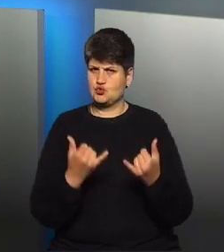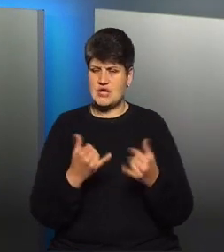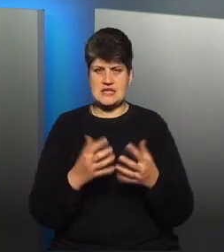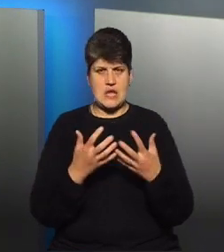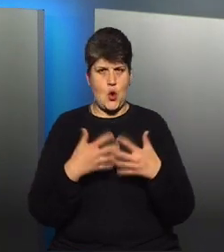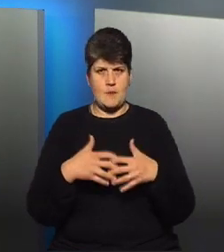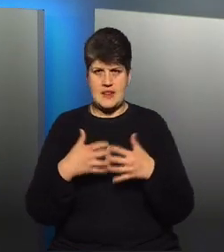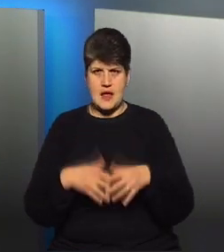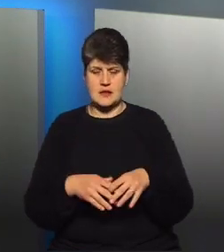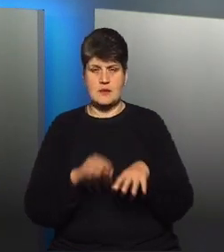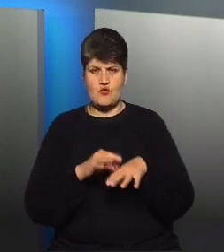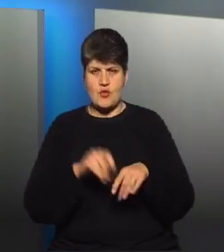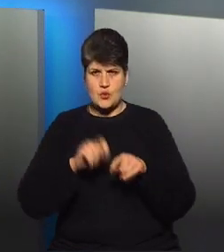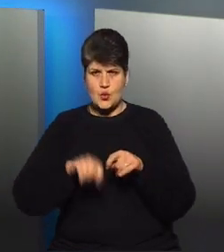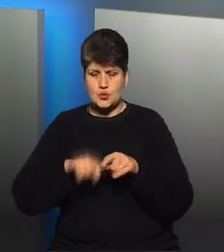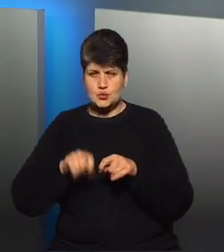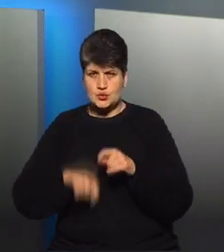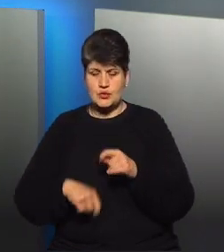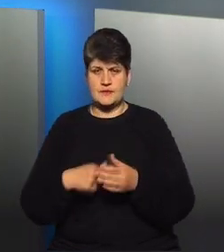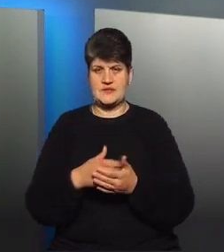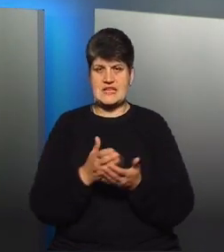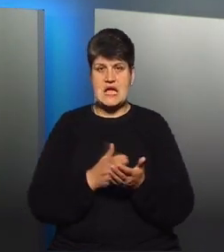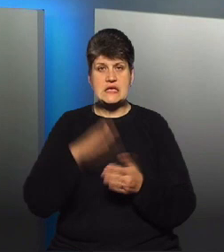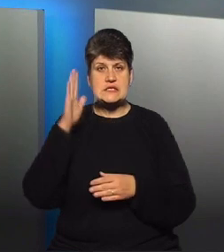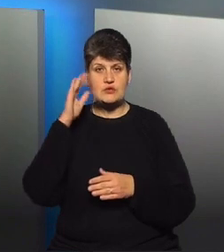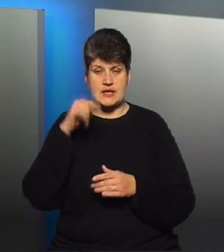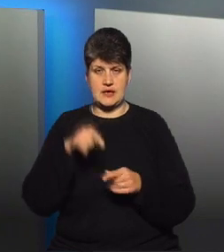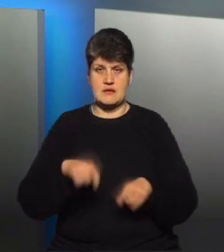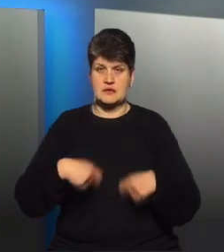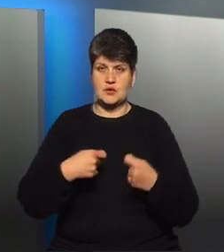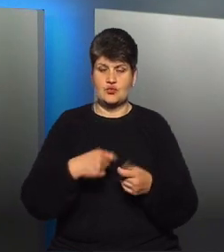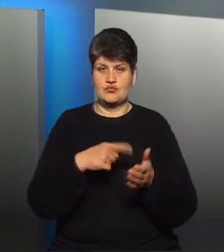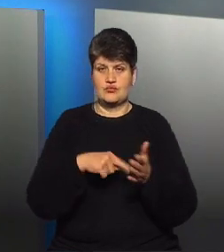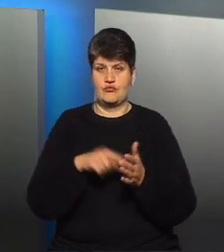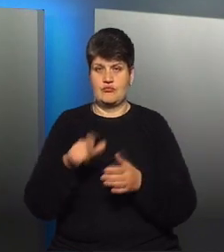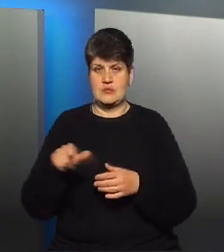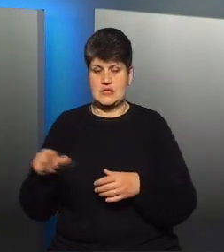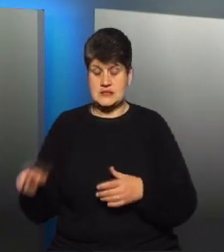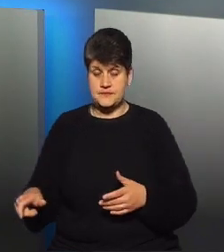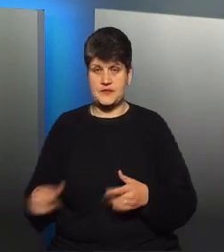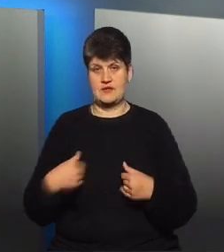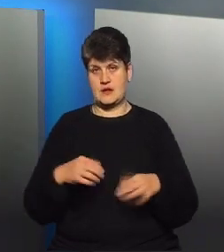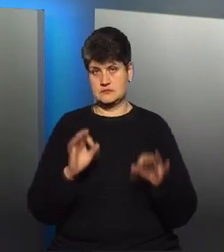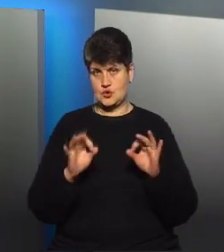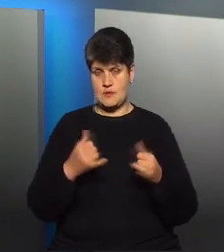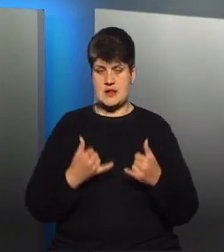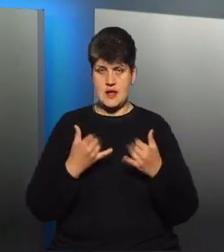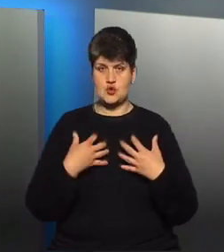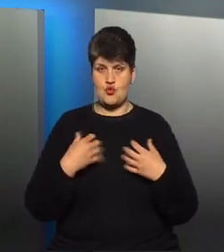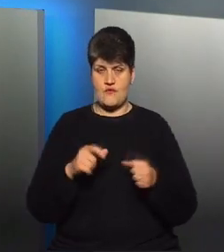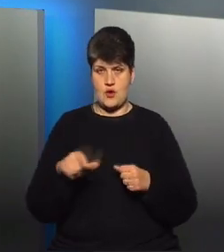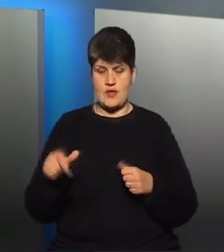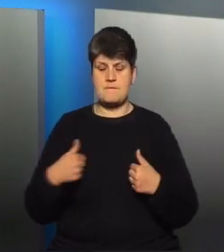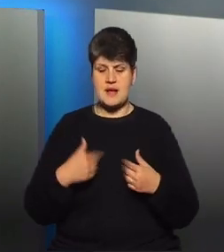контроль за якістю води, яка подається в місто. І в нас вода є безпечною для здоров'я людей. Тобто, ми для цього маємо ряд